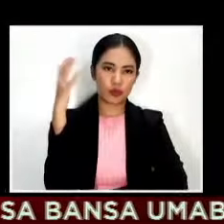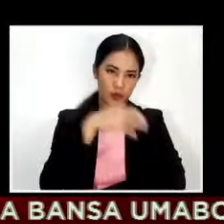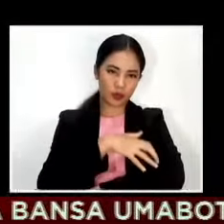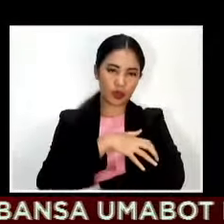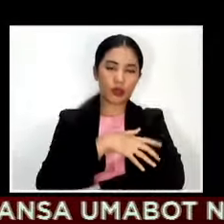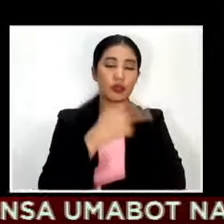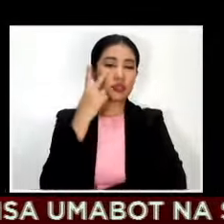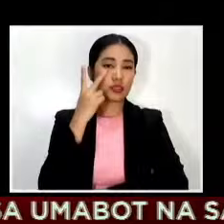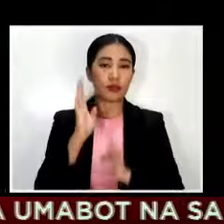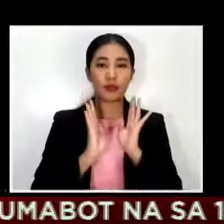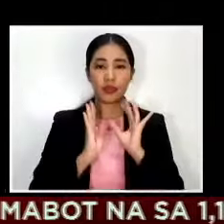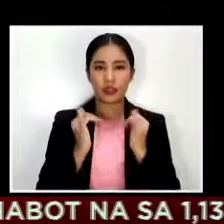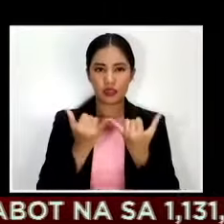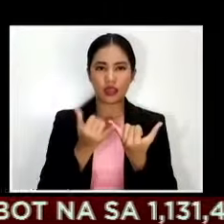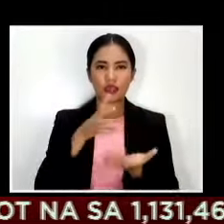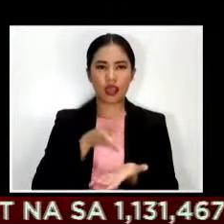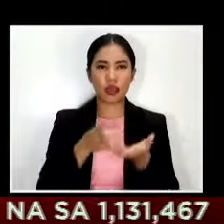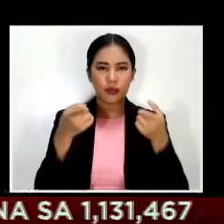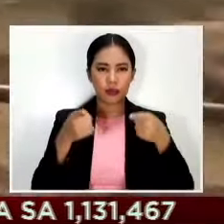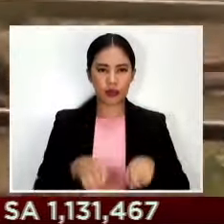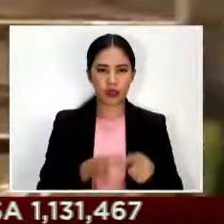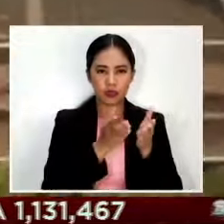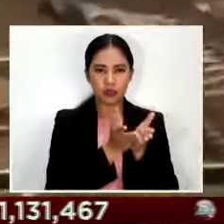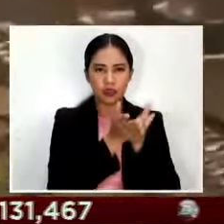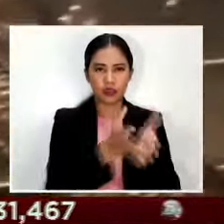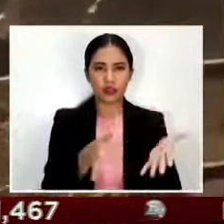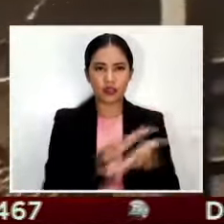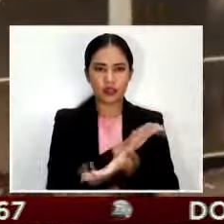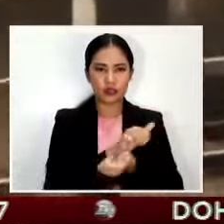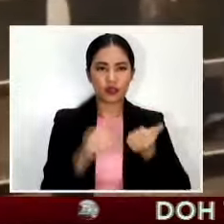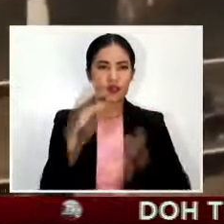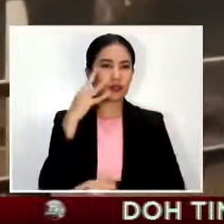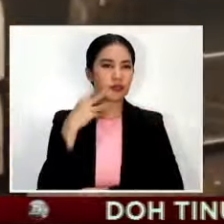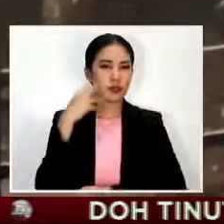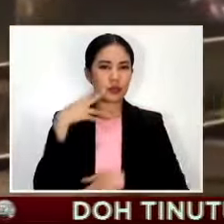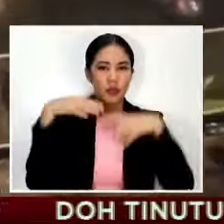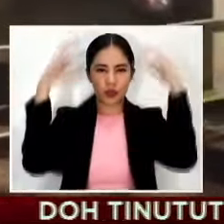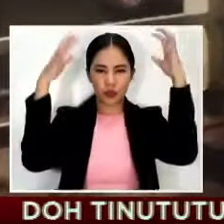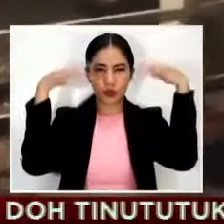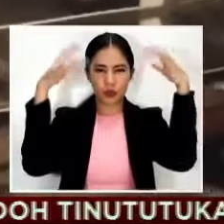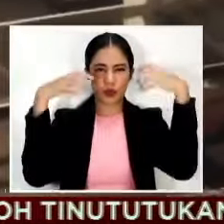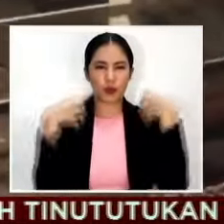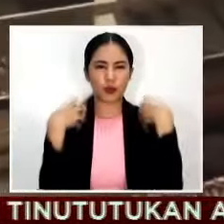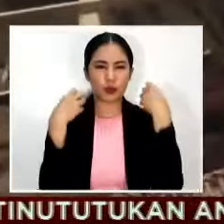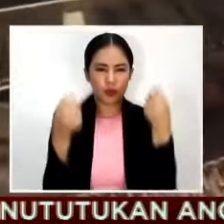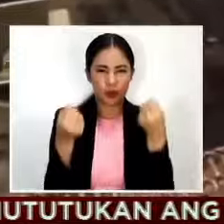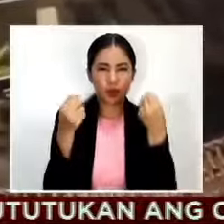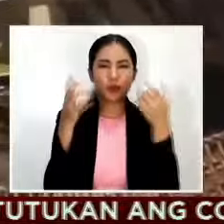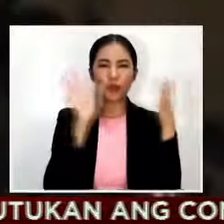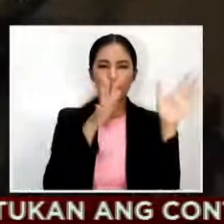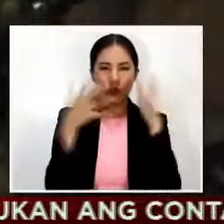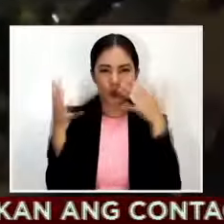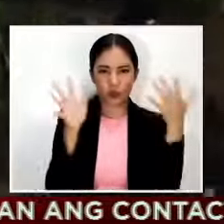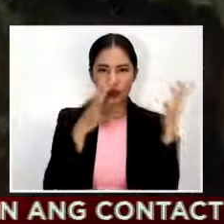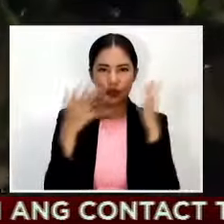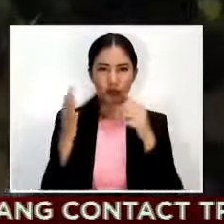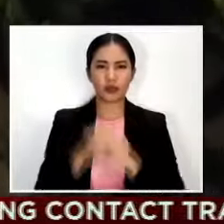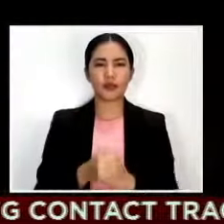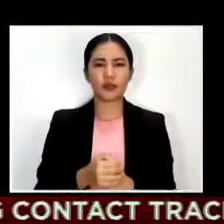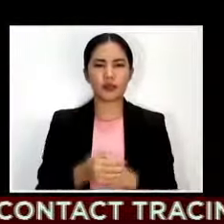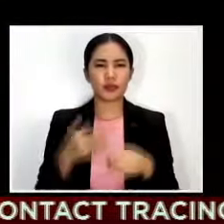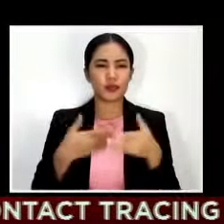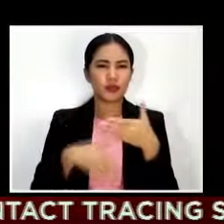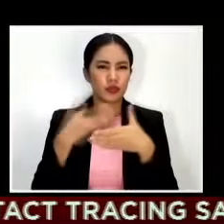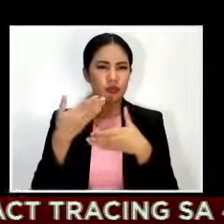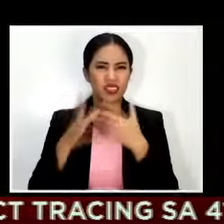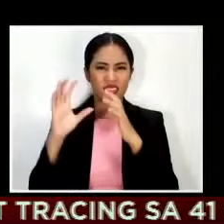nasira din ang ilang bangka malakas na ulan din ang may kasamang hangin ang narangasan sa bayan ng Katiil at Boston sa Mati City